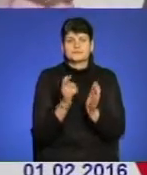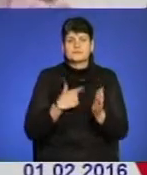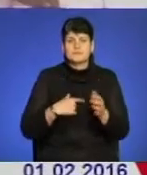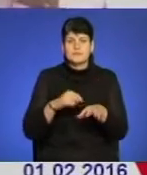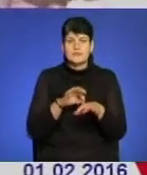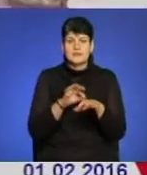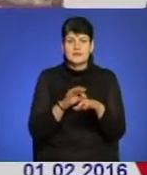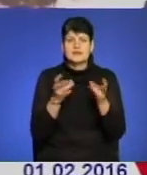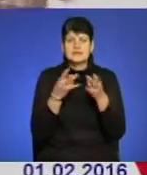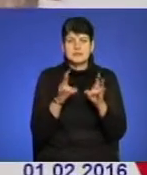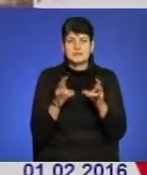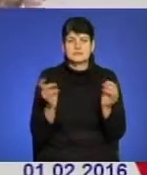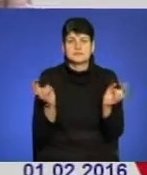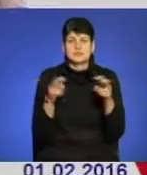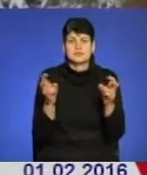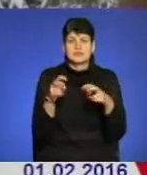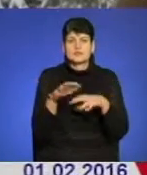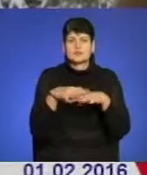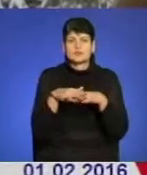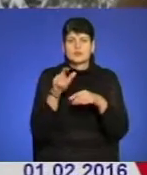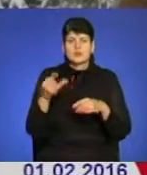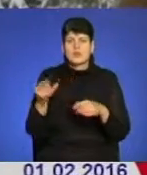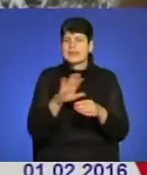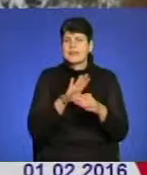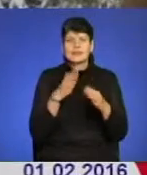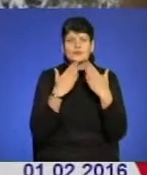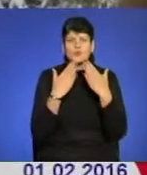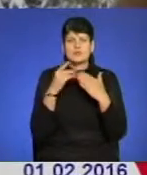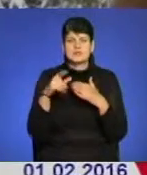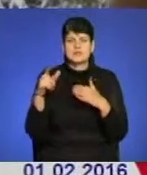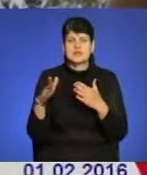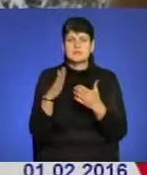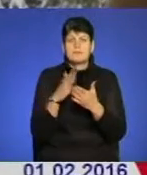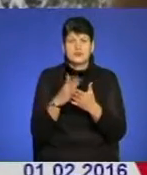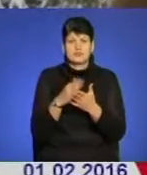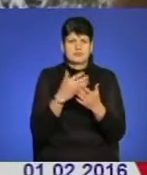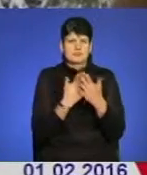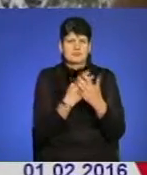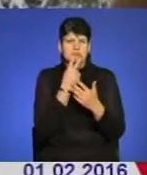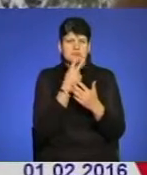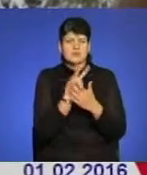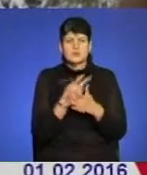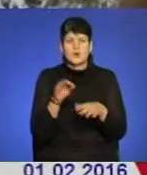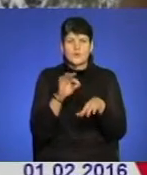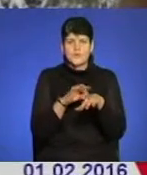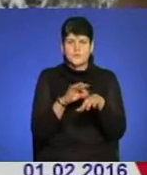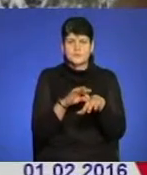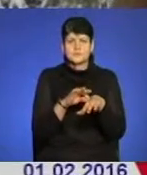Треба уникати скупчення людей, не спілкуватися з людьми, які мають хоча б перші ознаки захворювання.